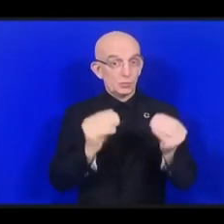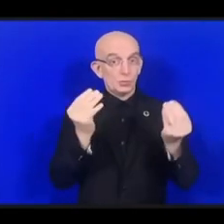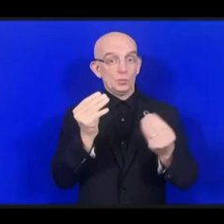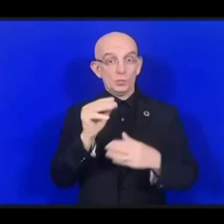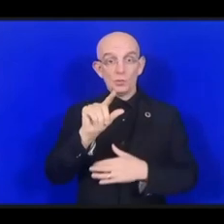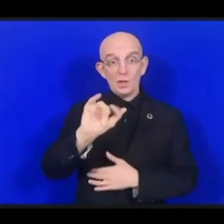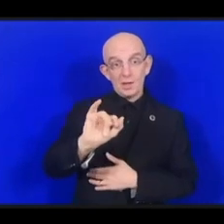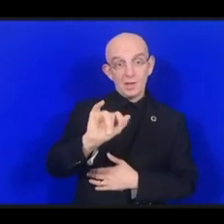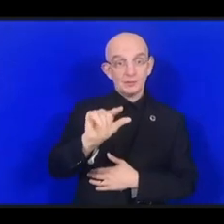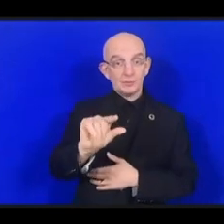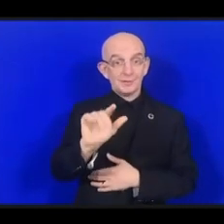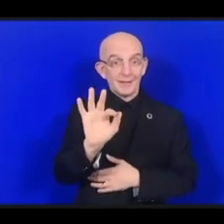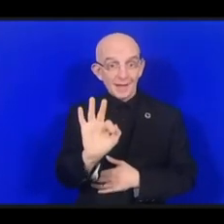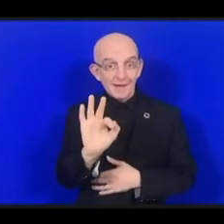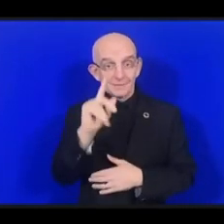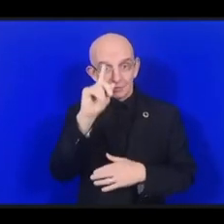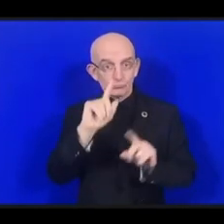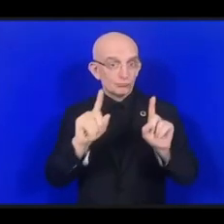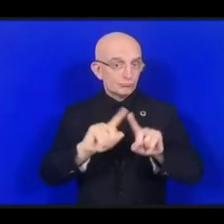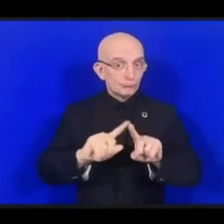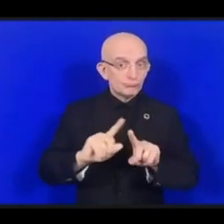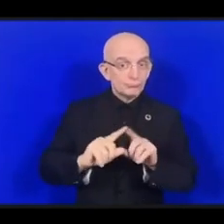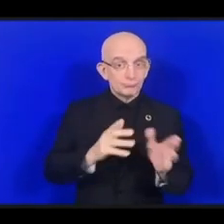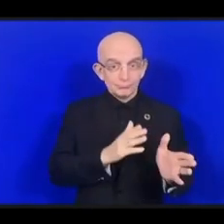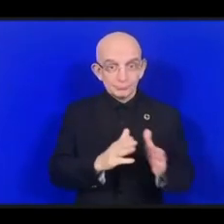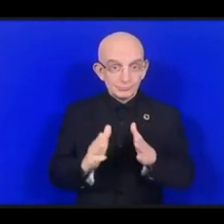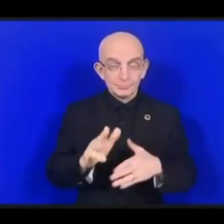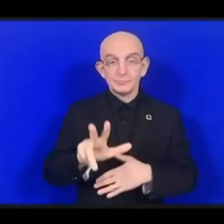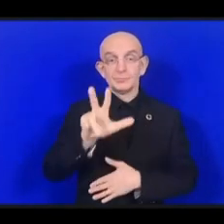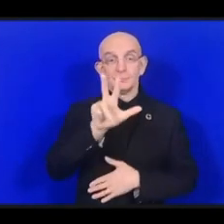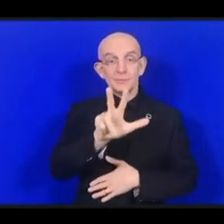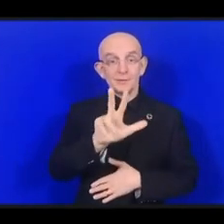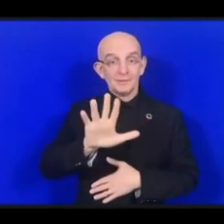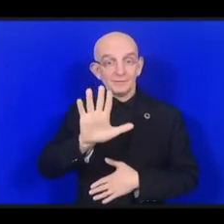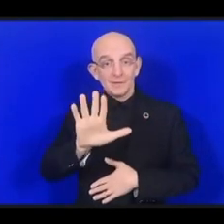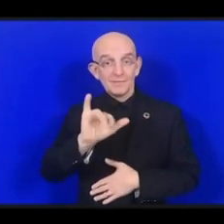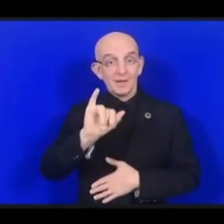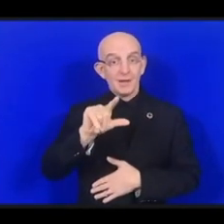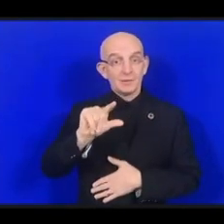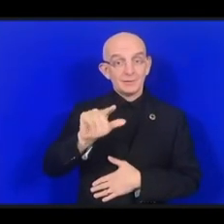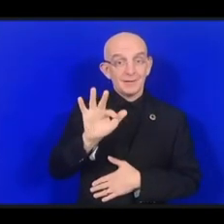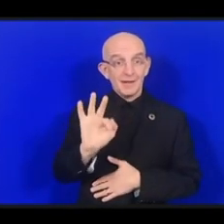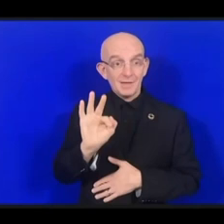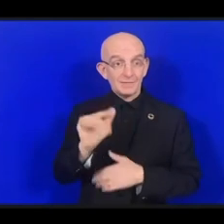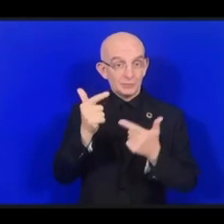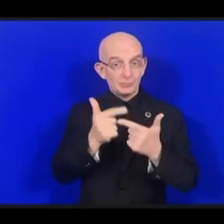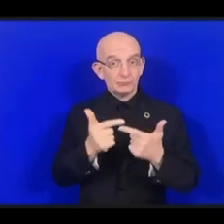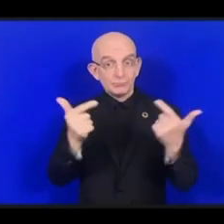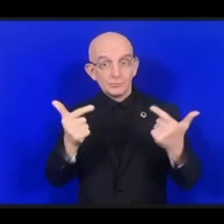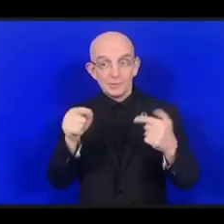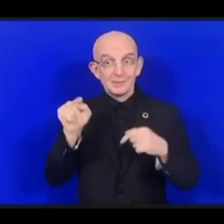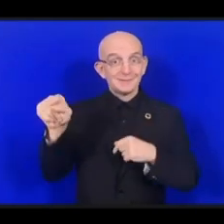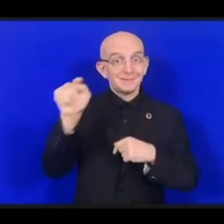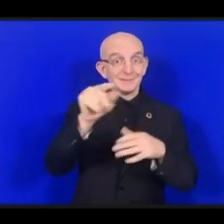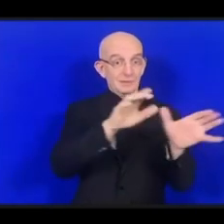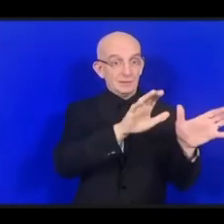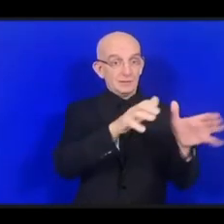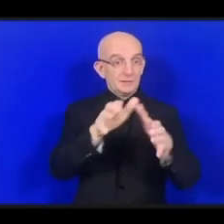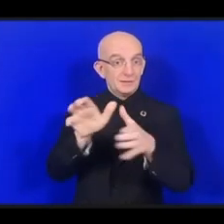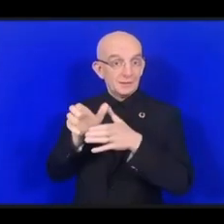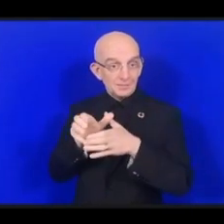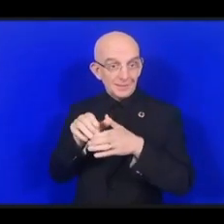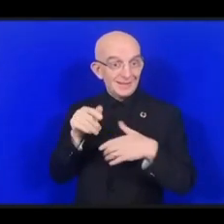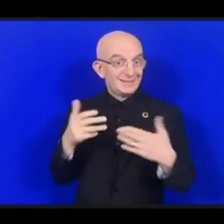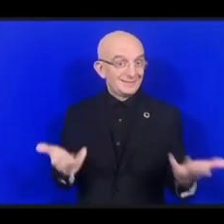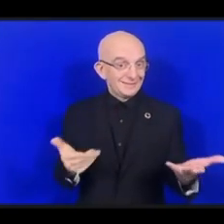IGF позволили сотням, а то и тысячам участников принимать участие в удаленном формате и внести таким